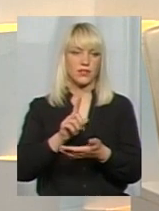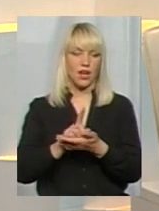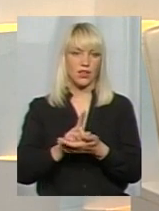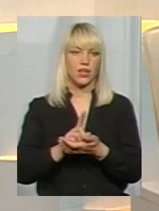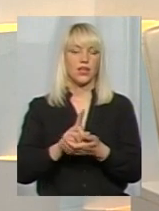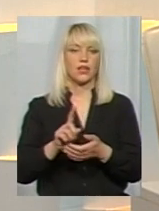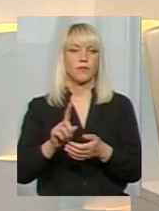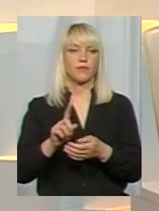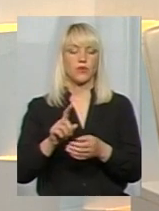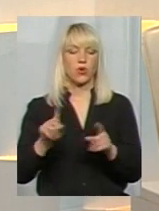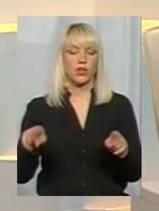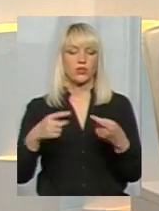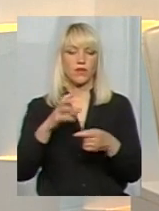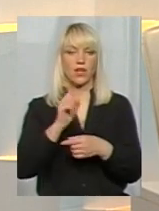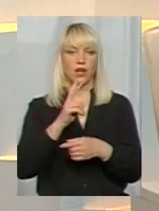акти,